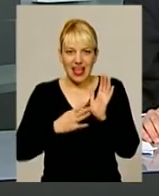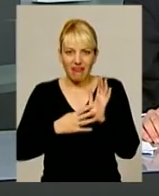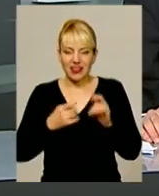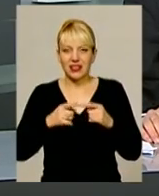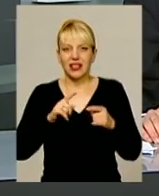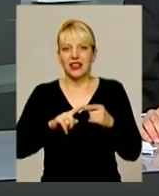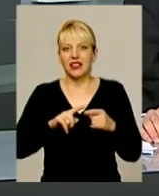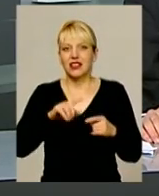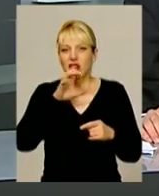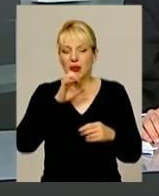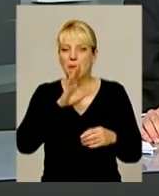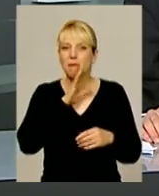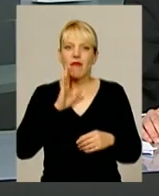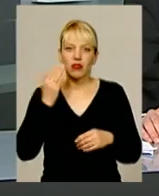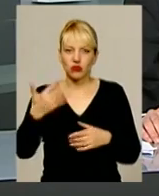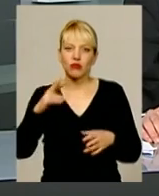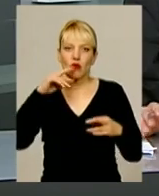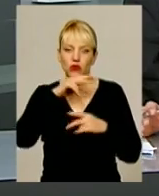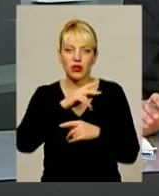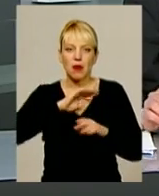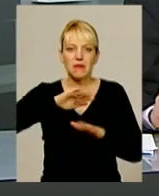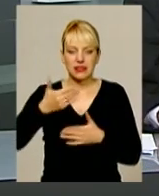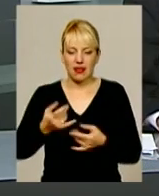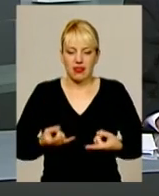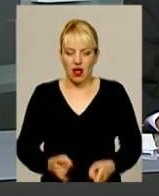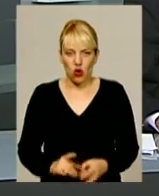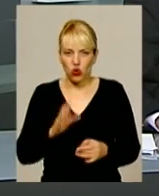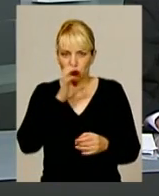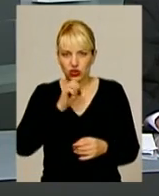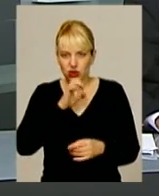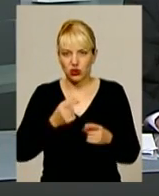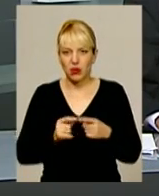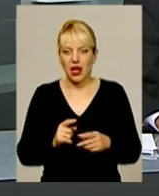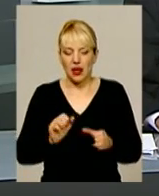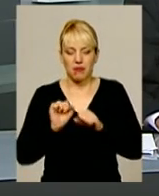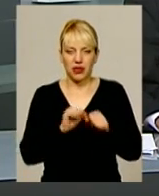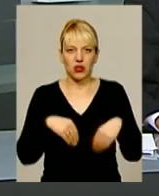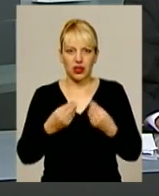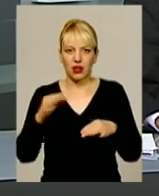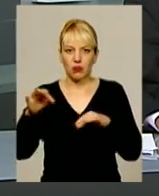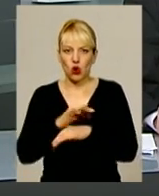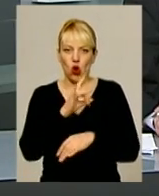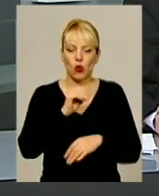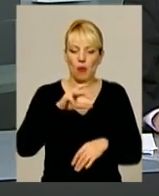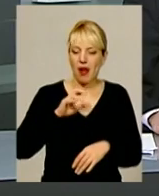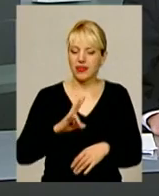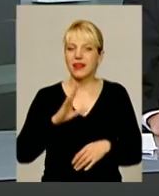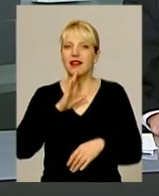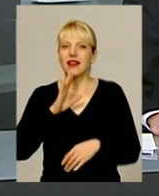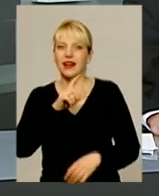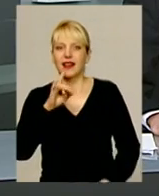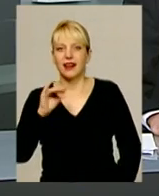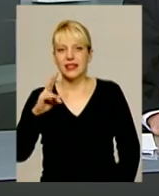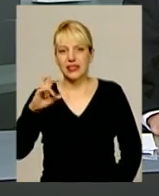яких утруїли одразу після їхнього народження. Прихисток маленьким собачатам дало подружжя Роман та Христина. Хмельничани вже